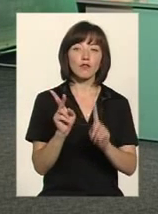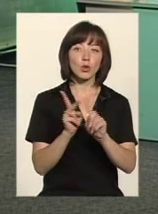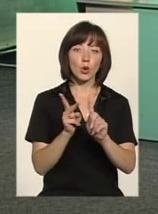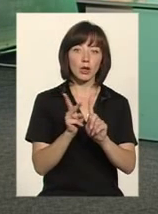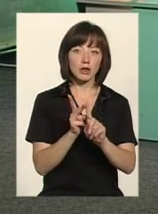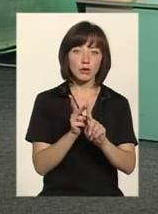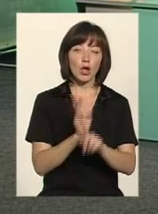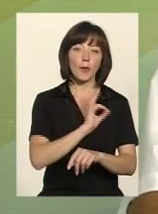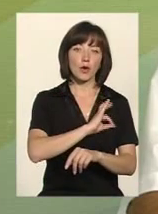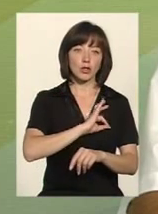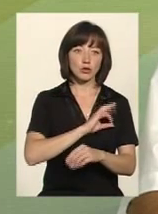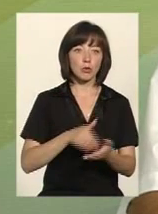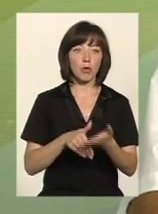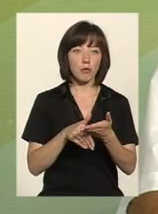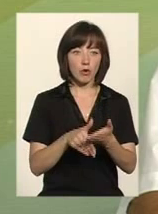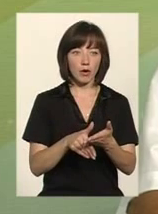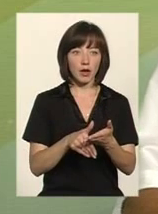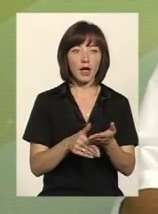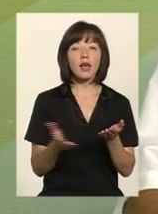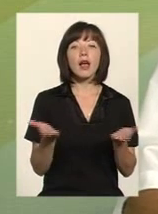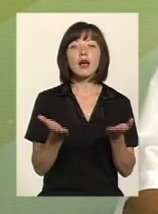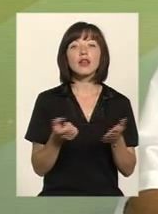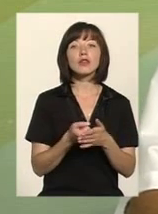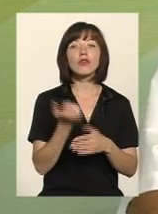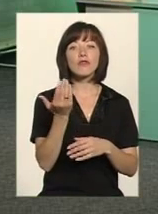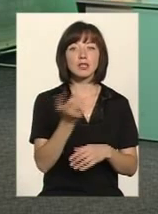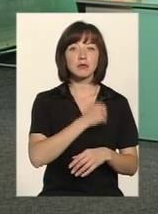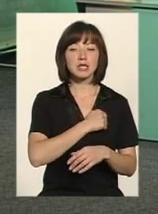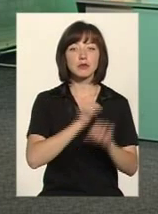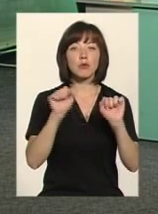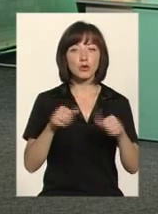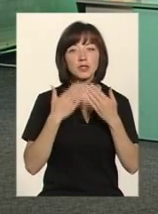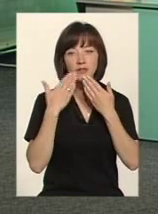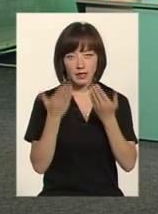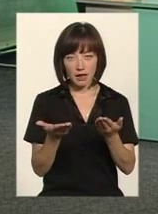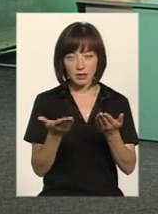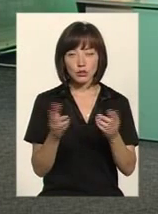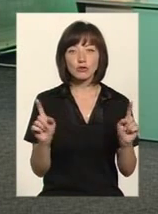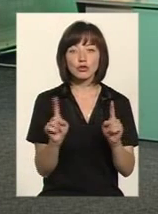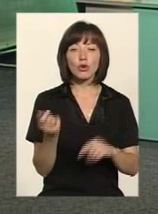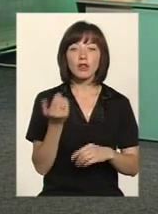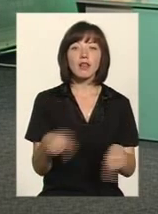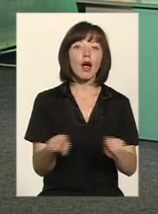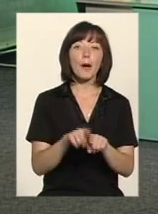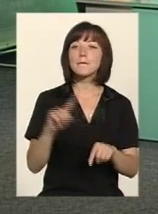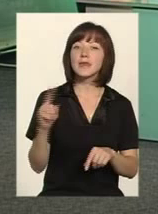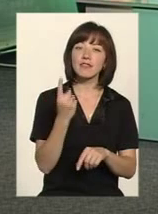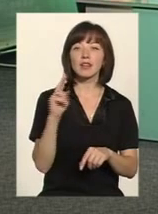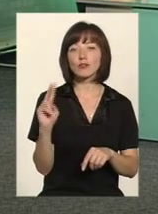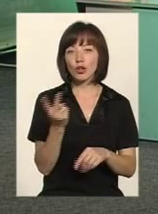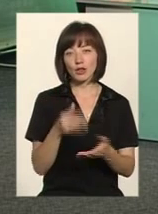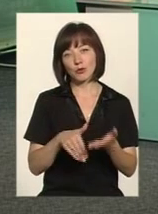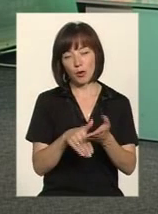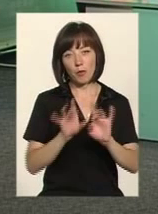вторинної правової допомоги. Отже, які до вас бійці можуть звертатись? Що таке первина, вторина